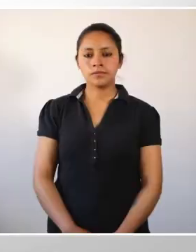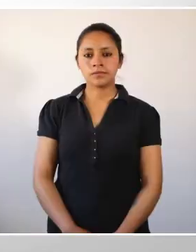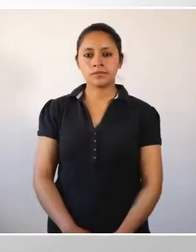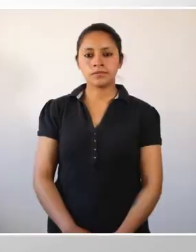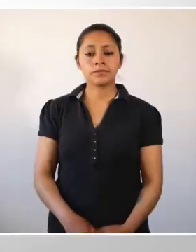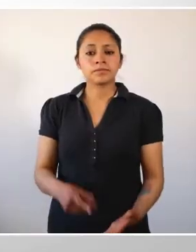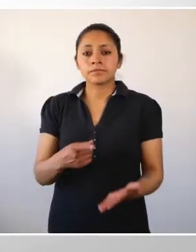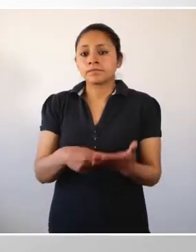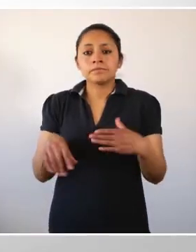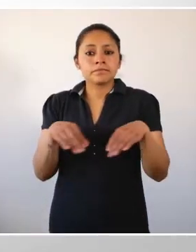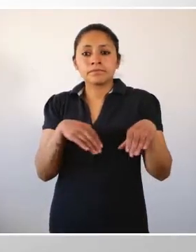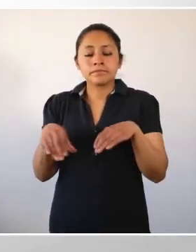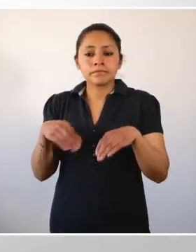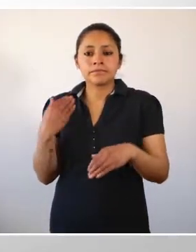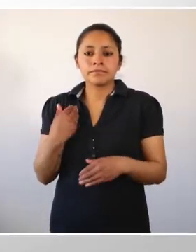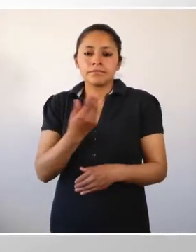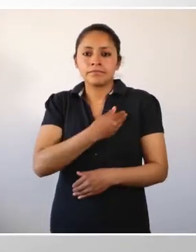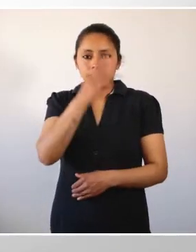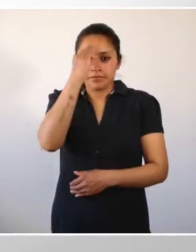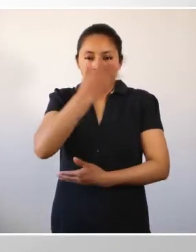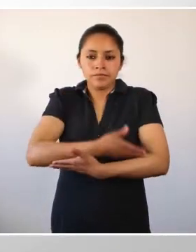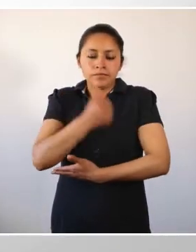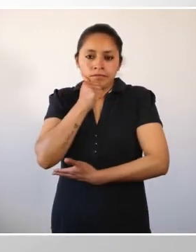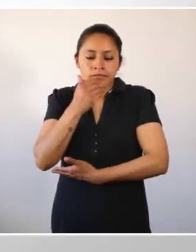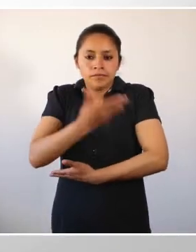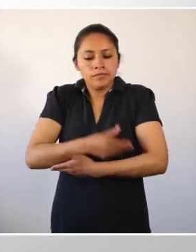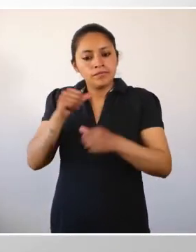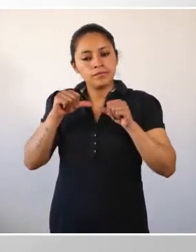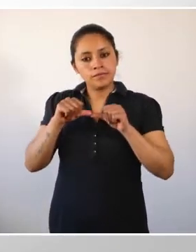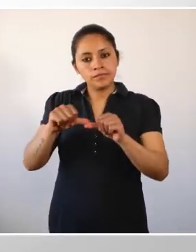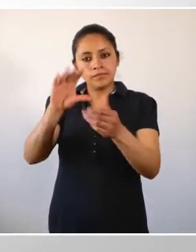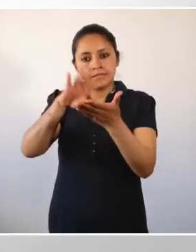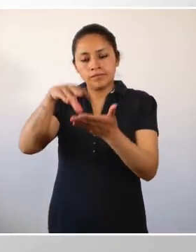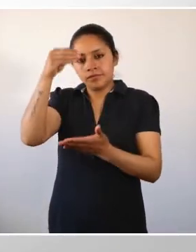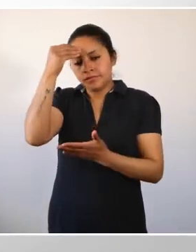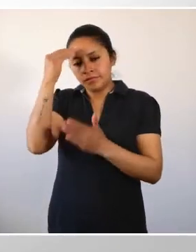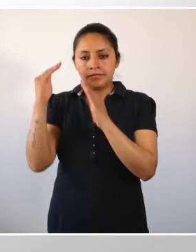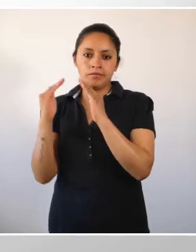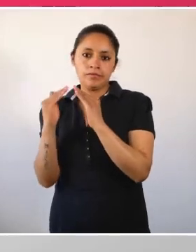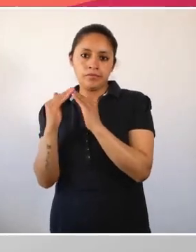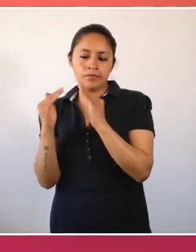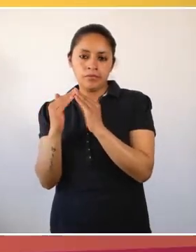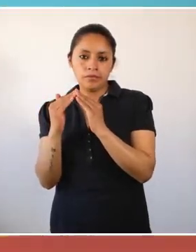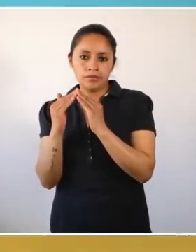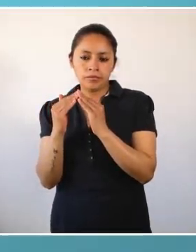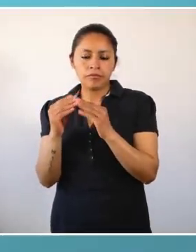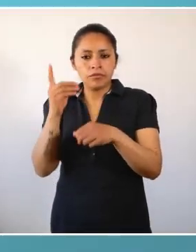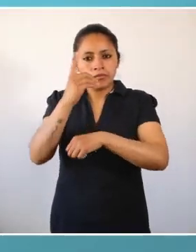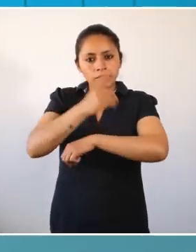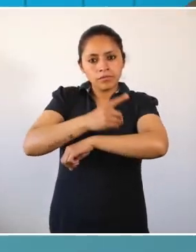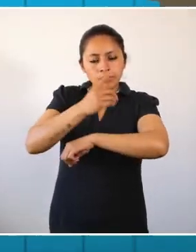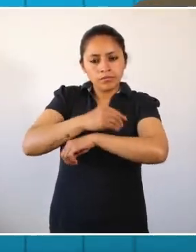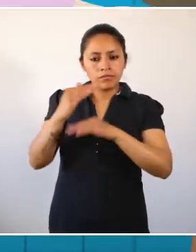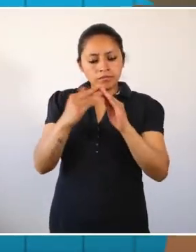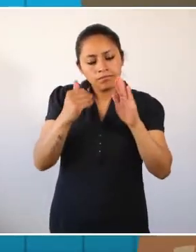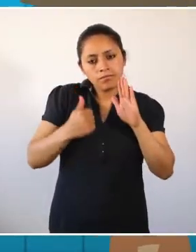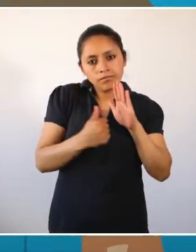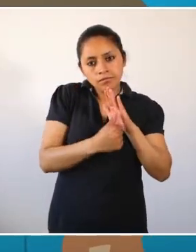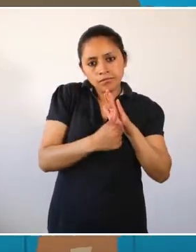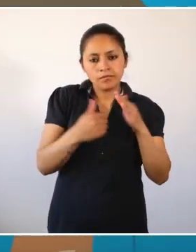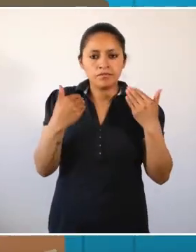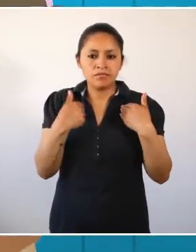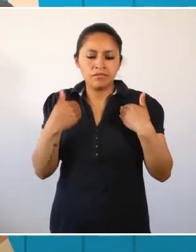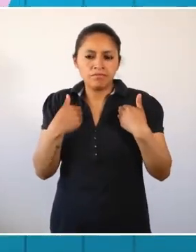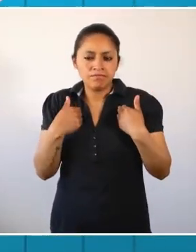Imata ruwana wawazninchis wasimanta pacha yachakashanankupach? Kaipots kwarentena puncha ikunapi wawazninchista